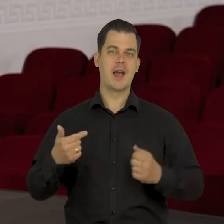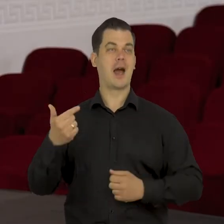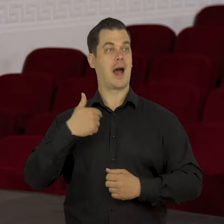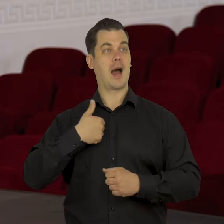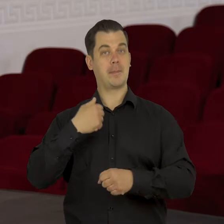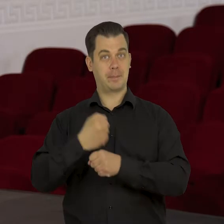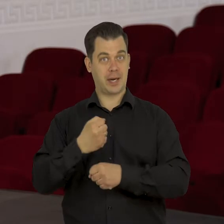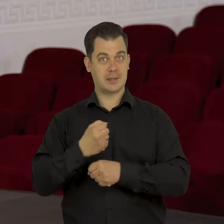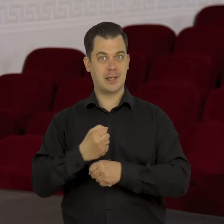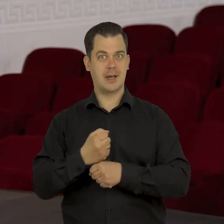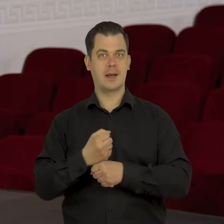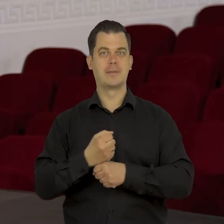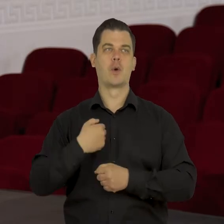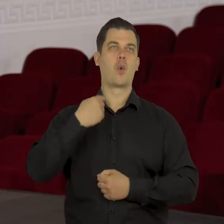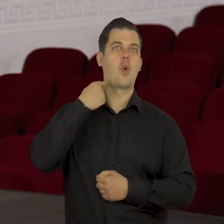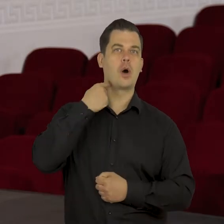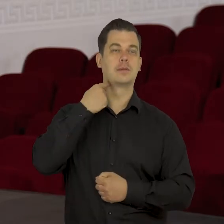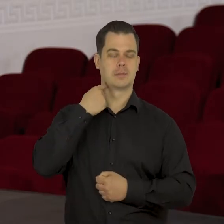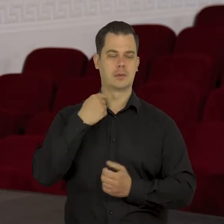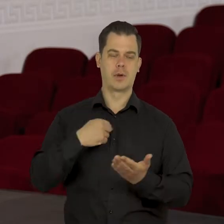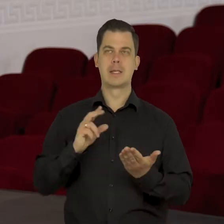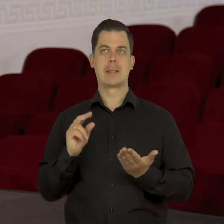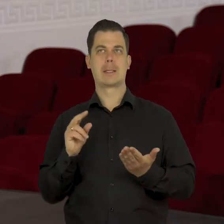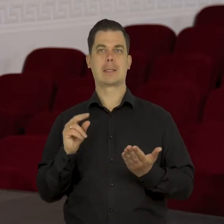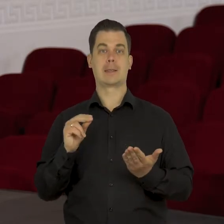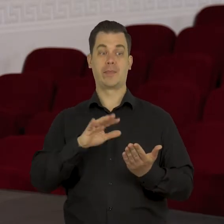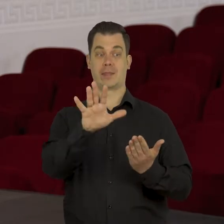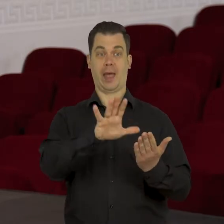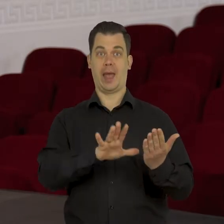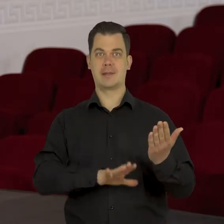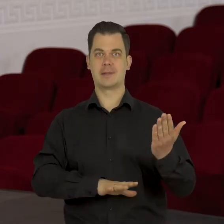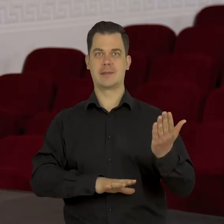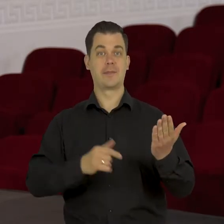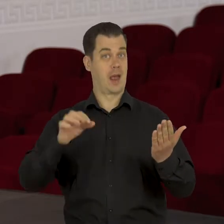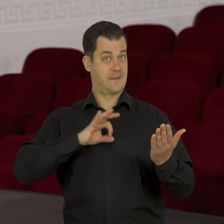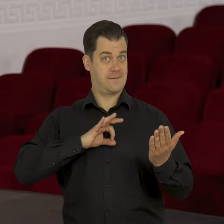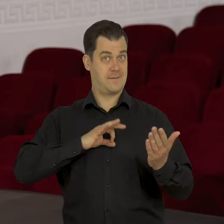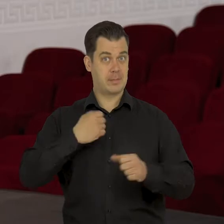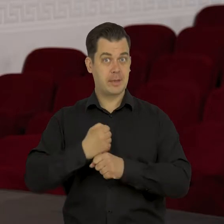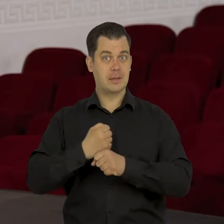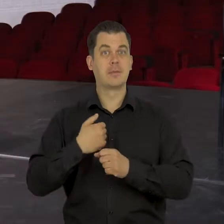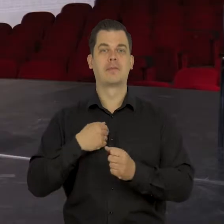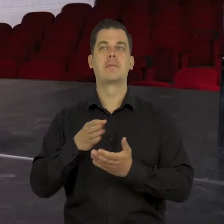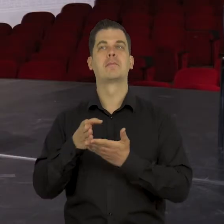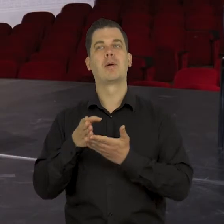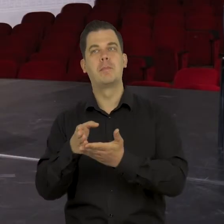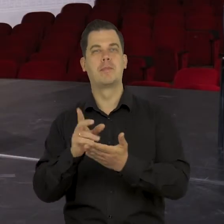Pracujemy z głosem, ale pracujemy nad tekstem. Moją rolą jest podpowiadanie.